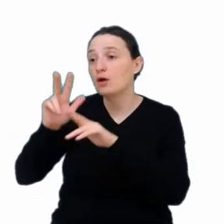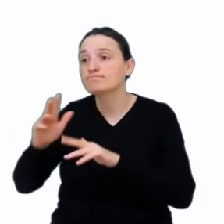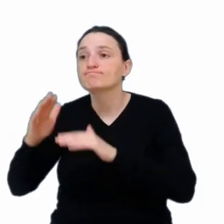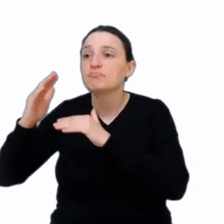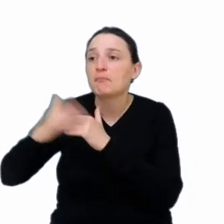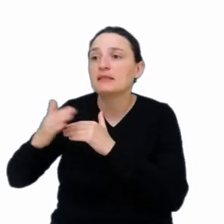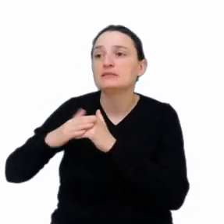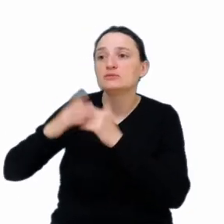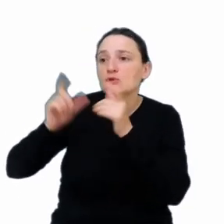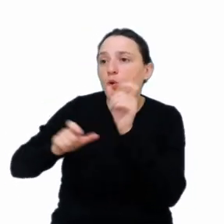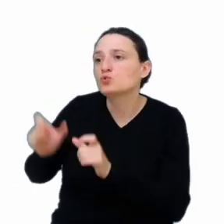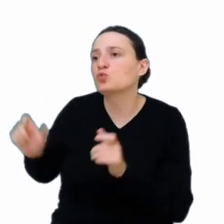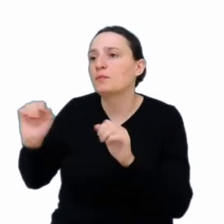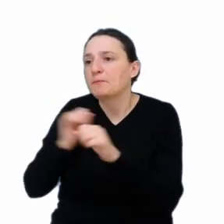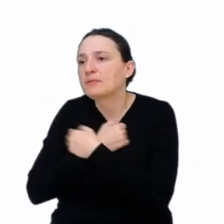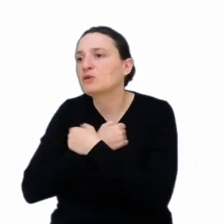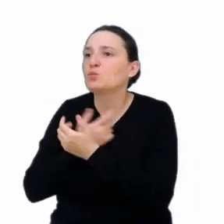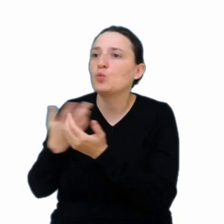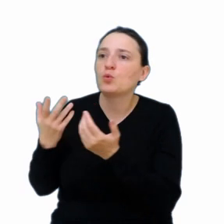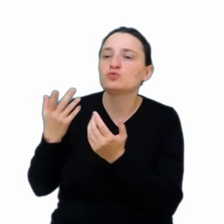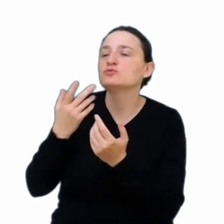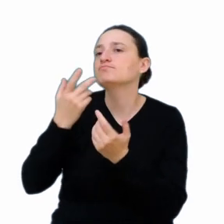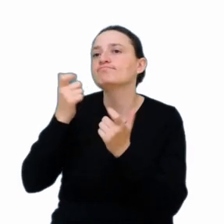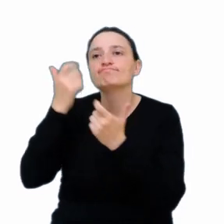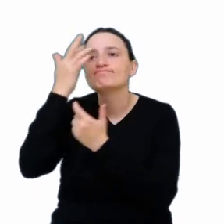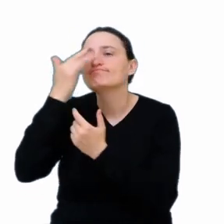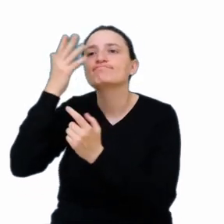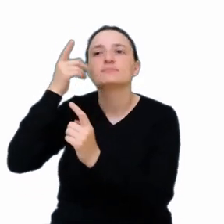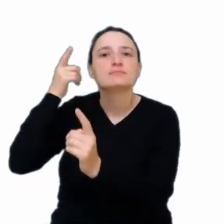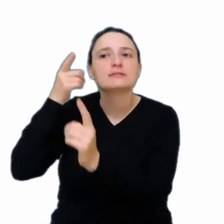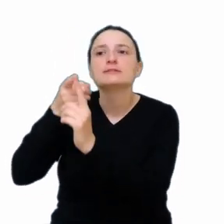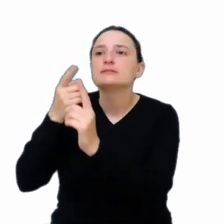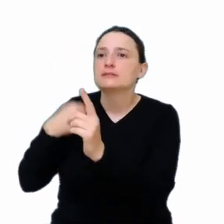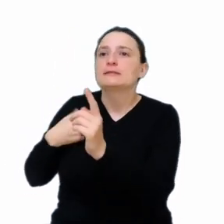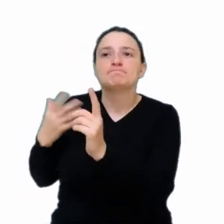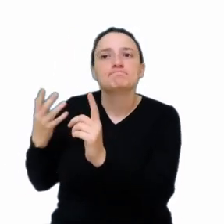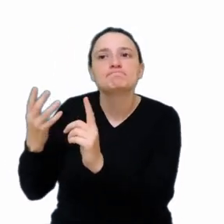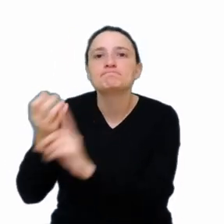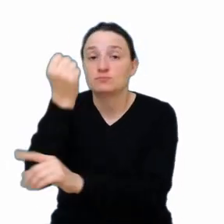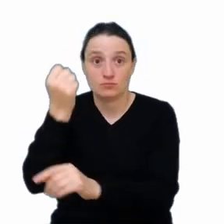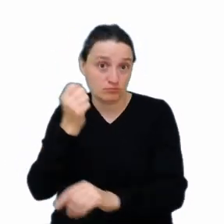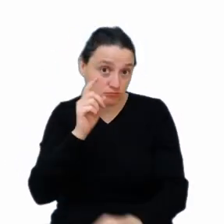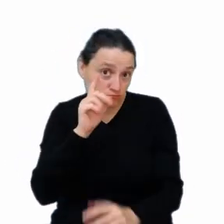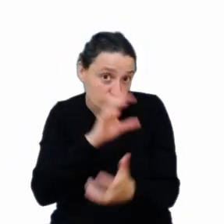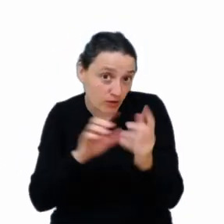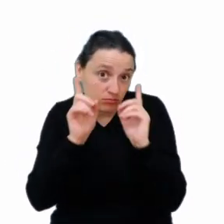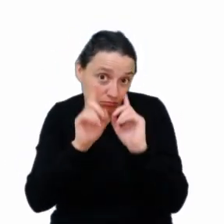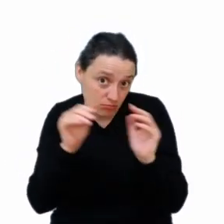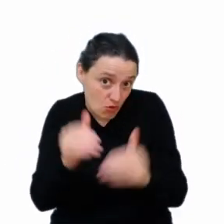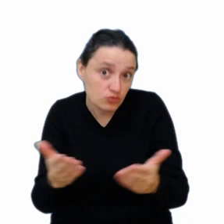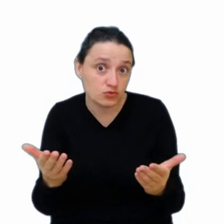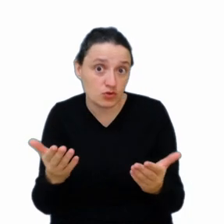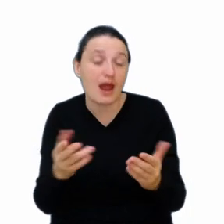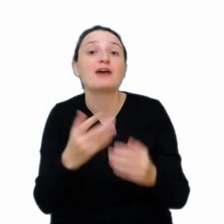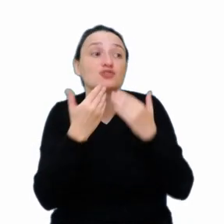na podążaniu za własnymi pragnieniami i marzeniami. Taki świat jest realny i ten świat, te technologie,